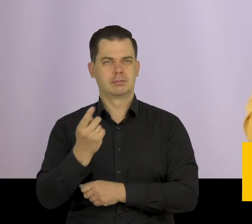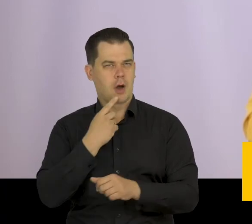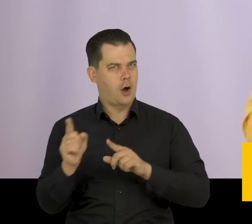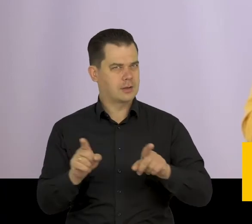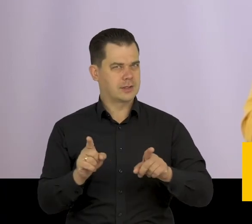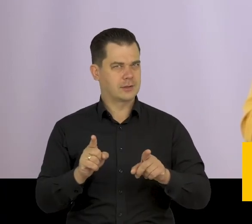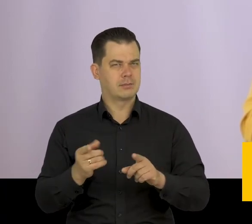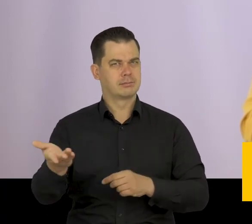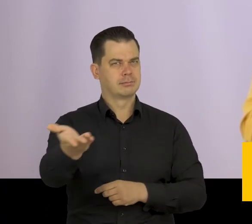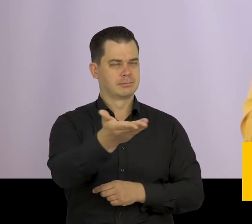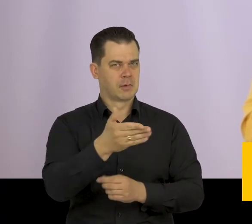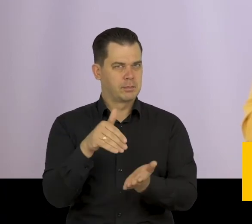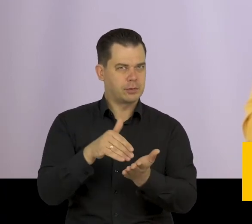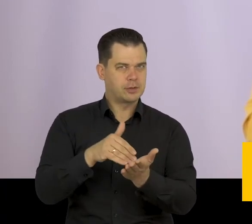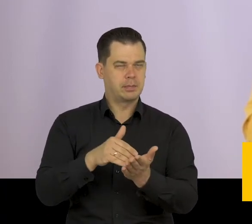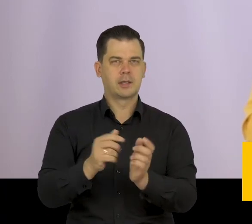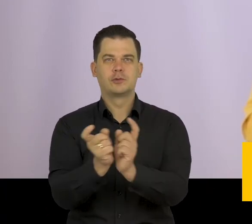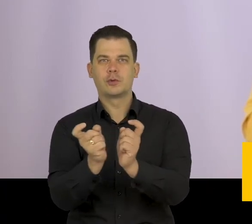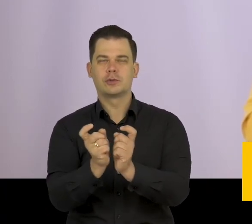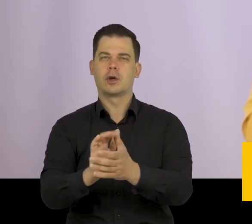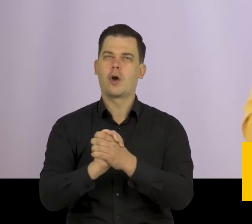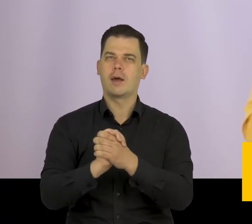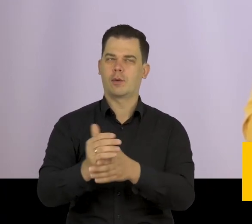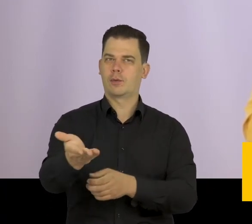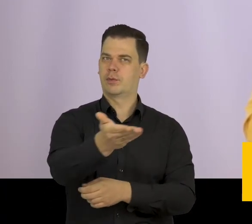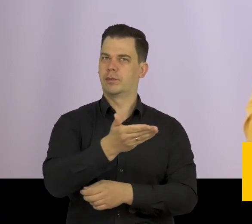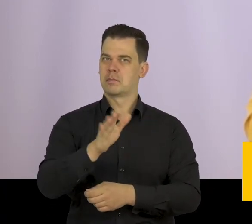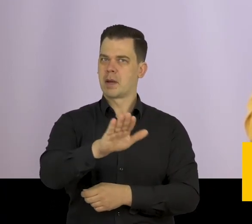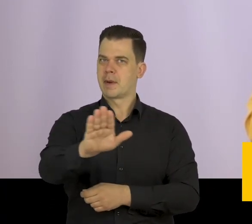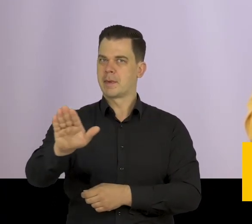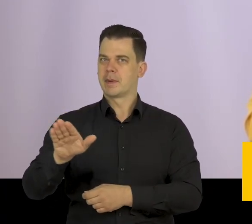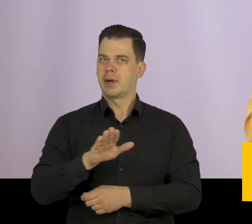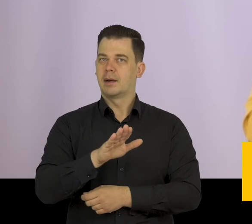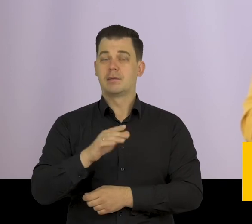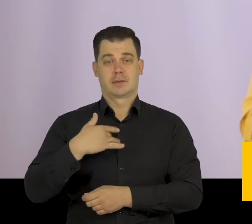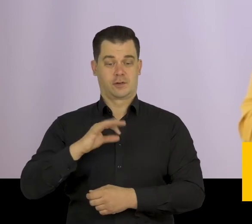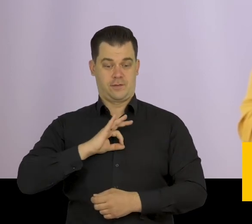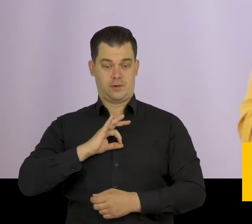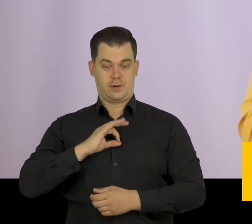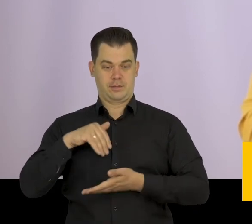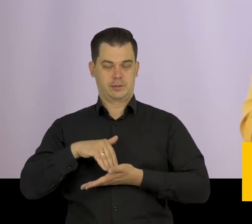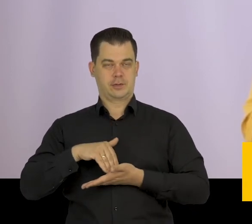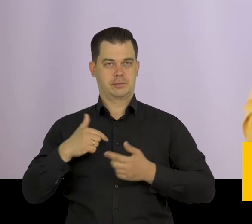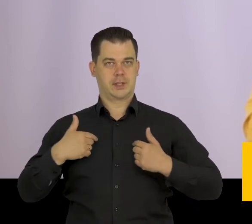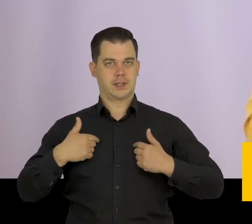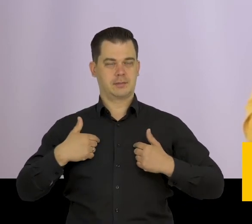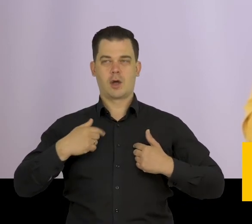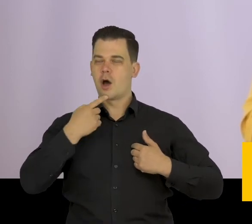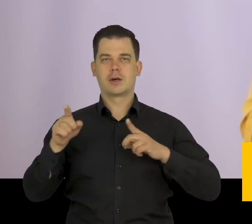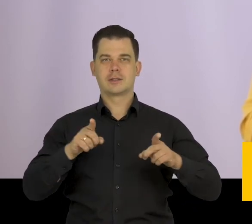bliższego przyjrzenia się potrzebom bliskich, sąsiadów, kolegów z pracy i wreszcie naszym własnym,